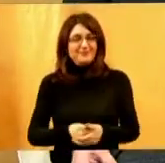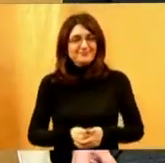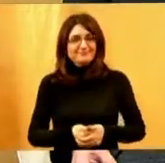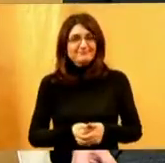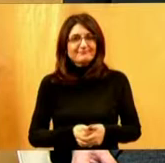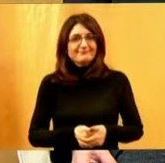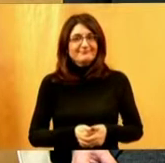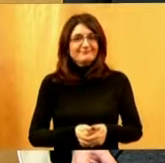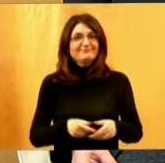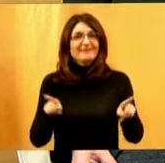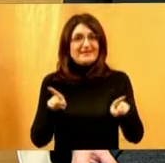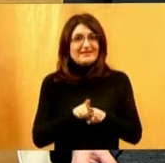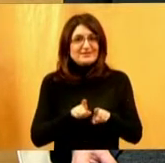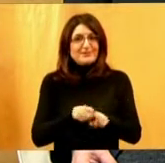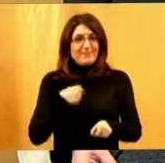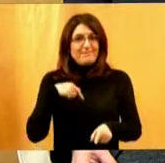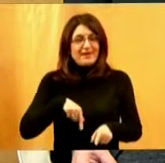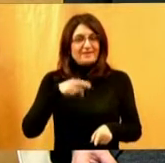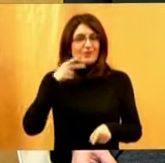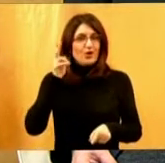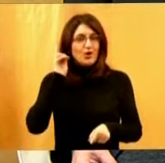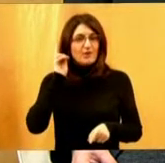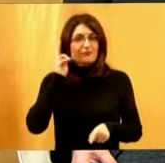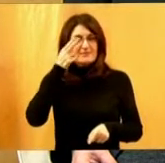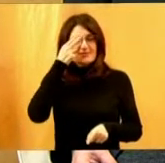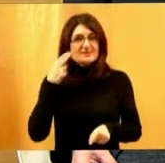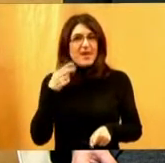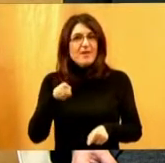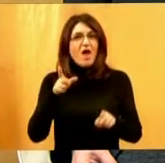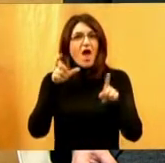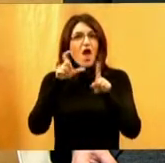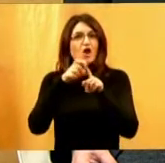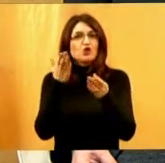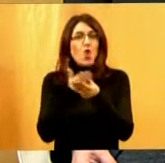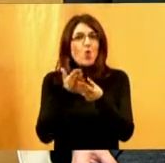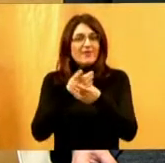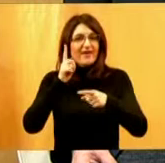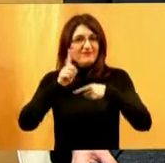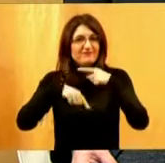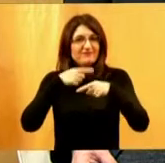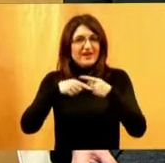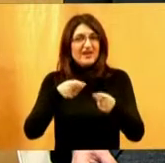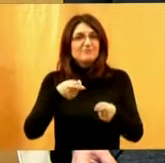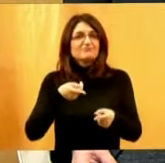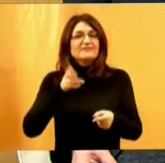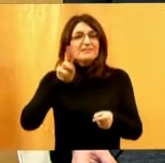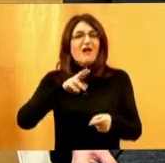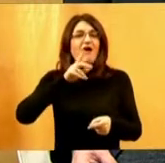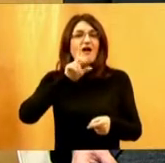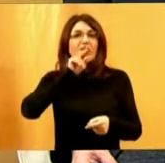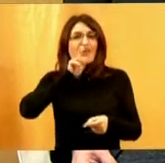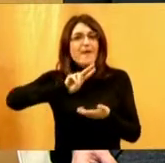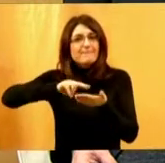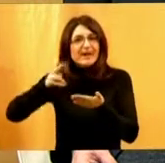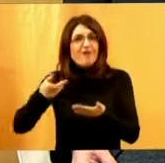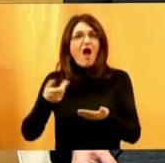recimo, kod dokumentarnih filmova imamo jedan dio koji se verbalno tumači, a onda